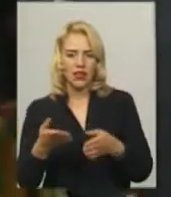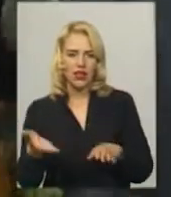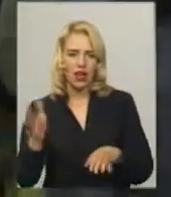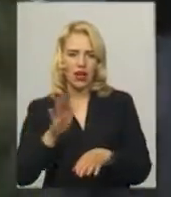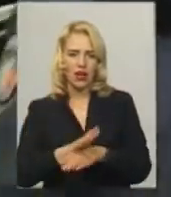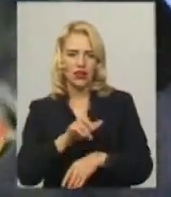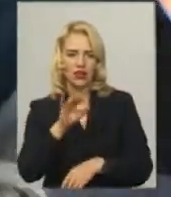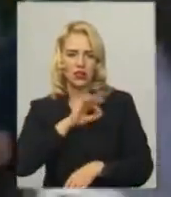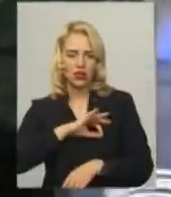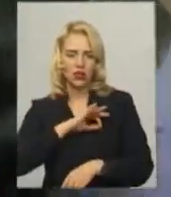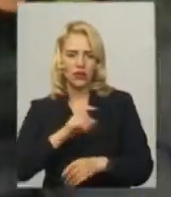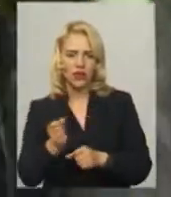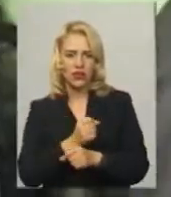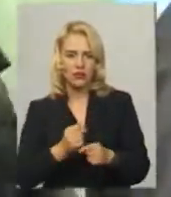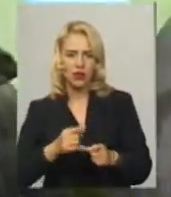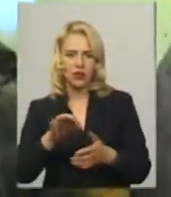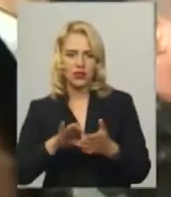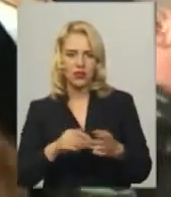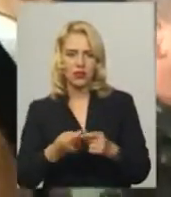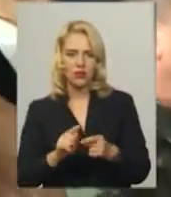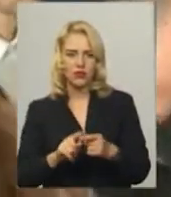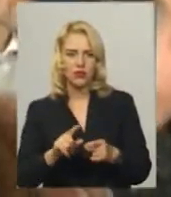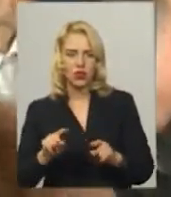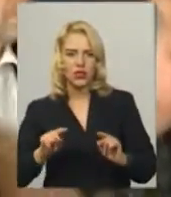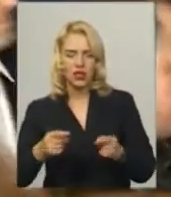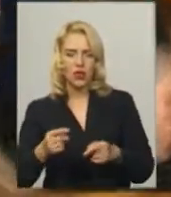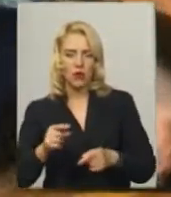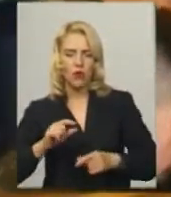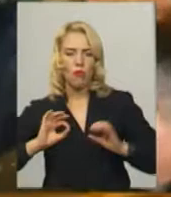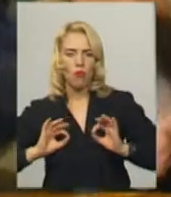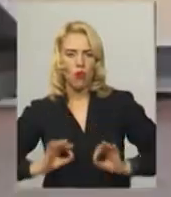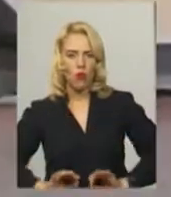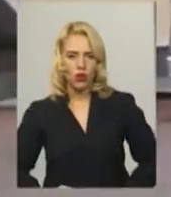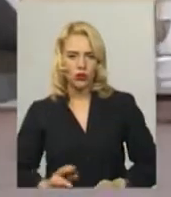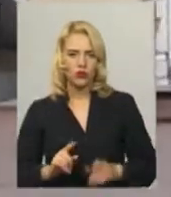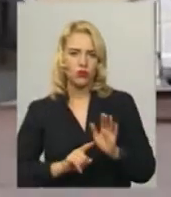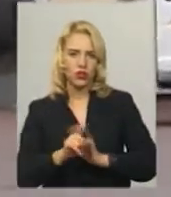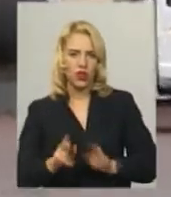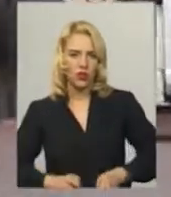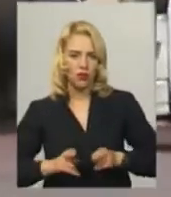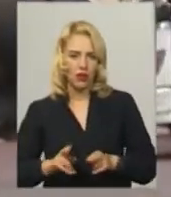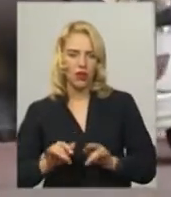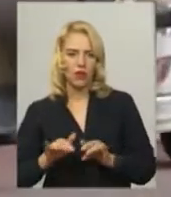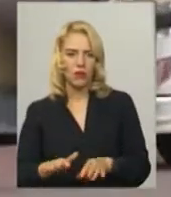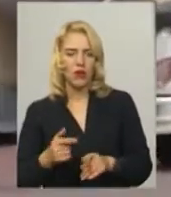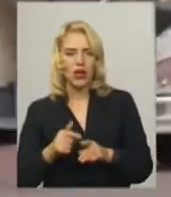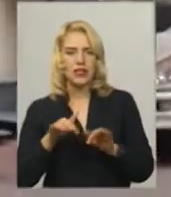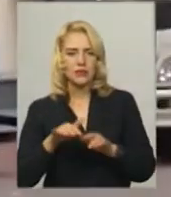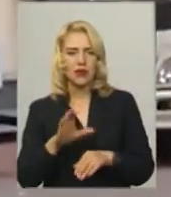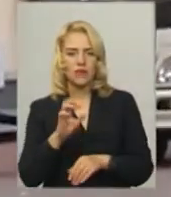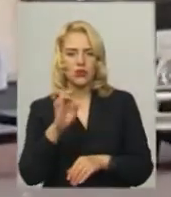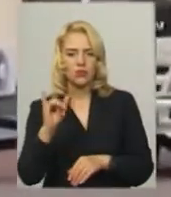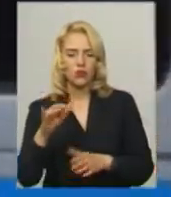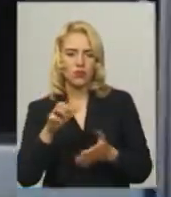Одразу після цього Віктора Крайтора затримують працівники прокуратури. Порушено кримінальне провадження. Далі справою полковника СБУ займається військова